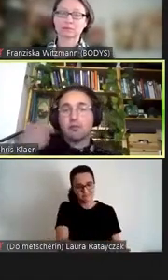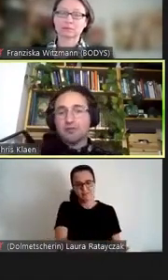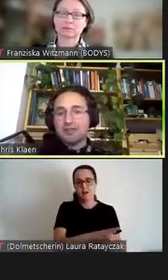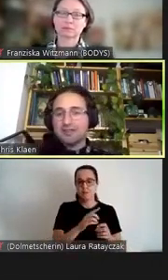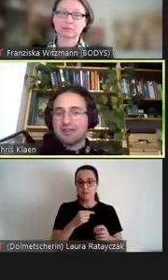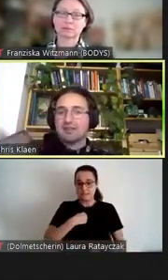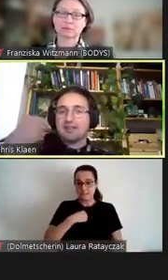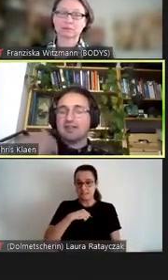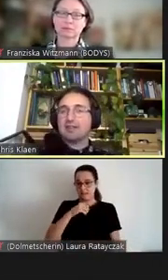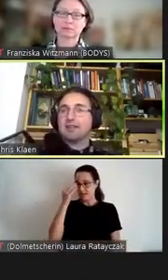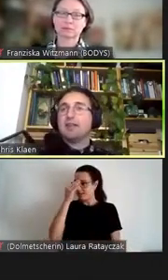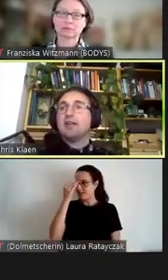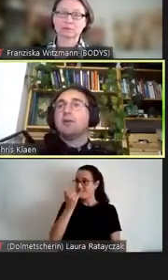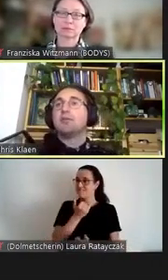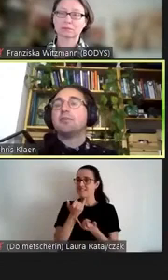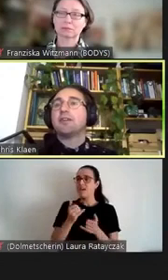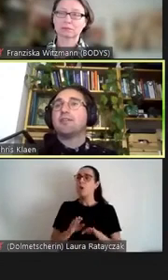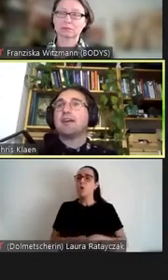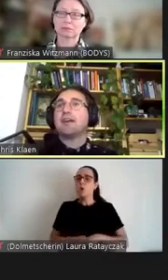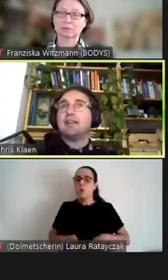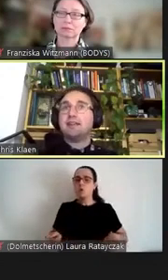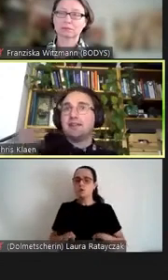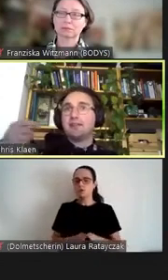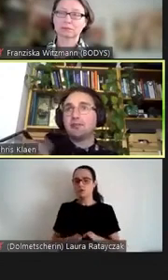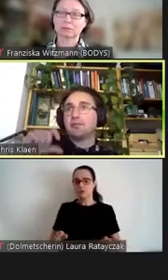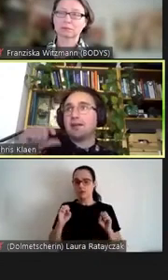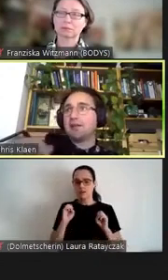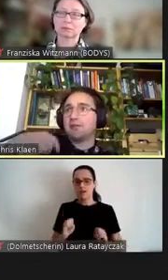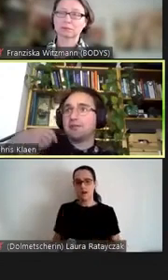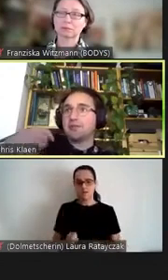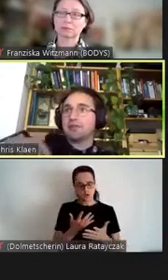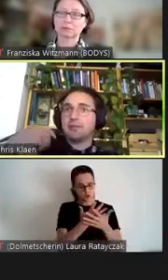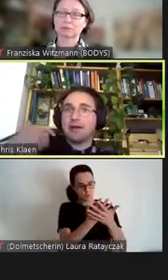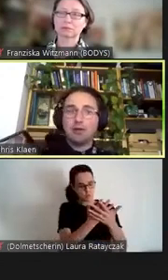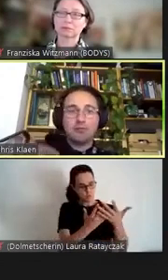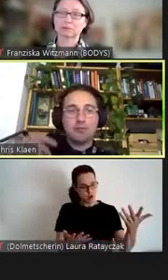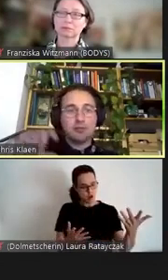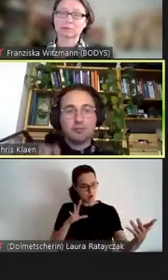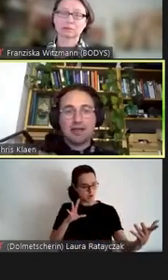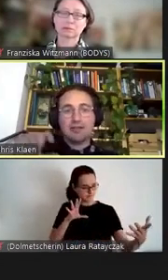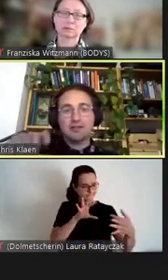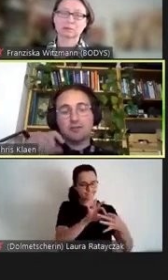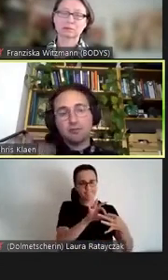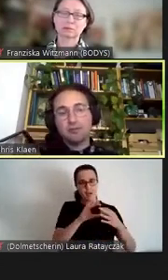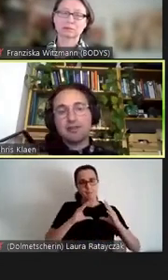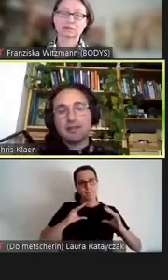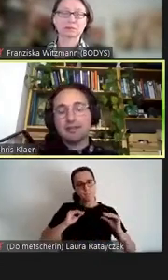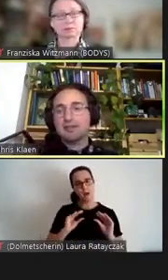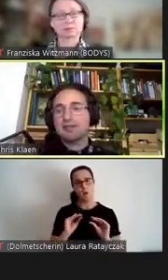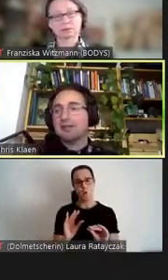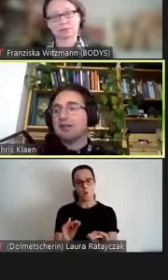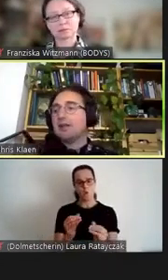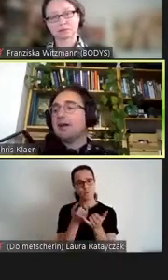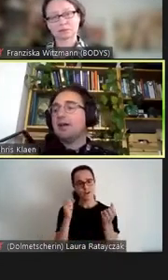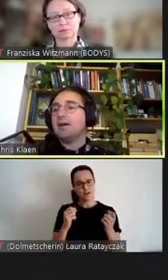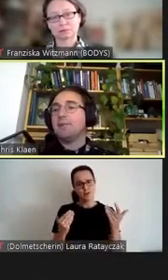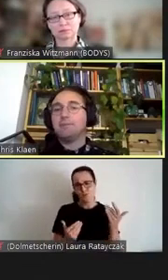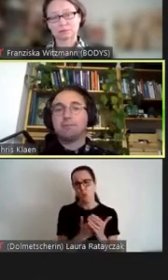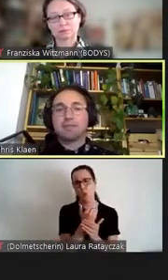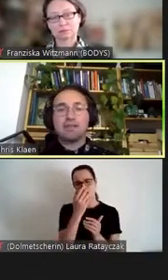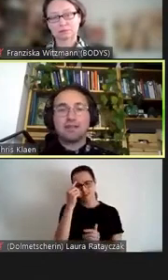können wir grundsätzlich unser Verhältnis zur Sprache und unseren Gebrauch von Sprache so überdenken,